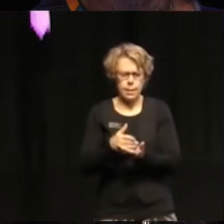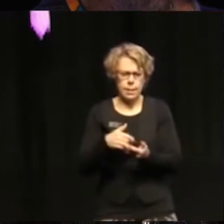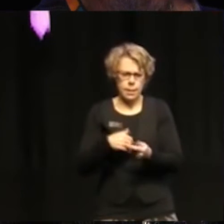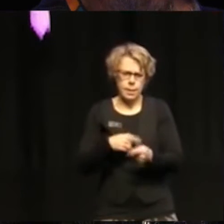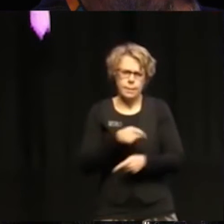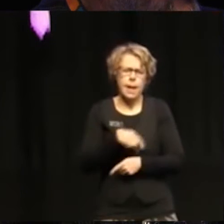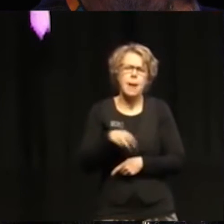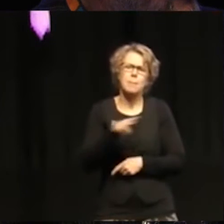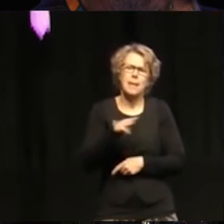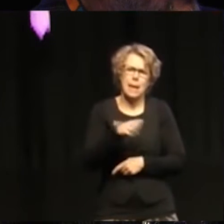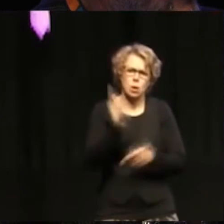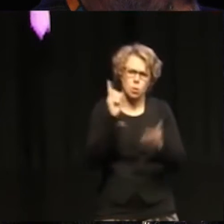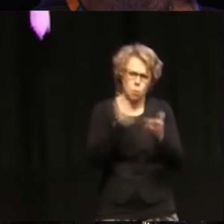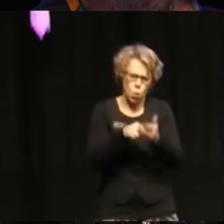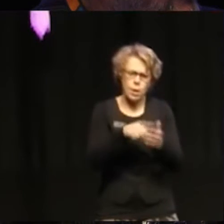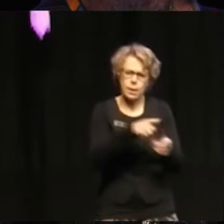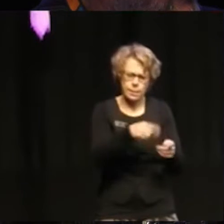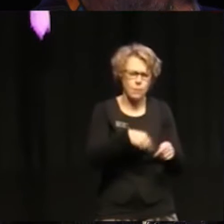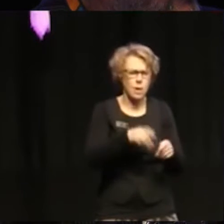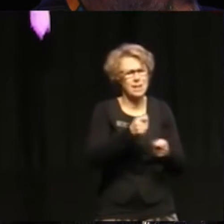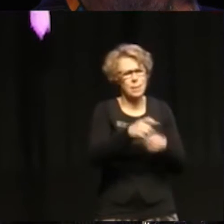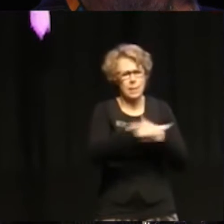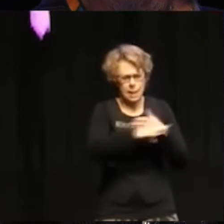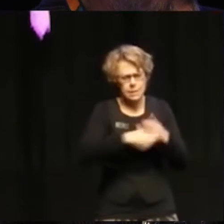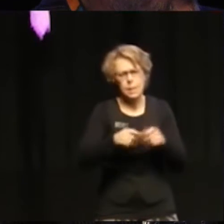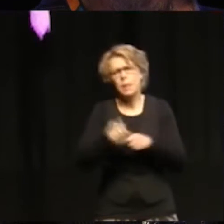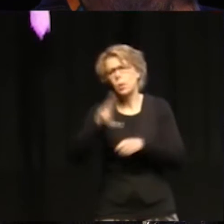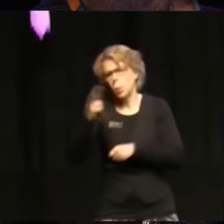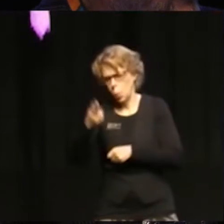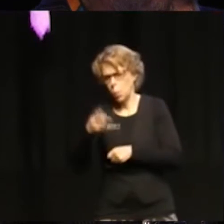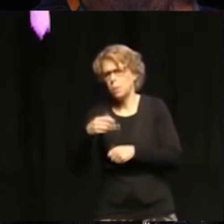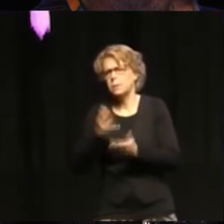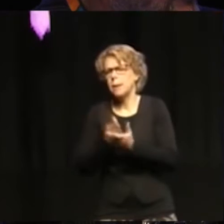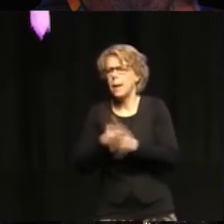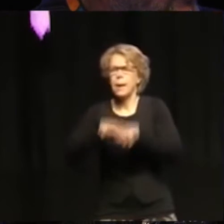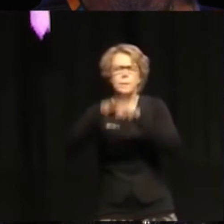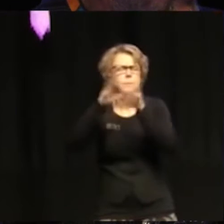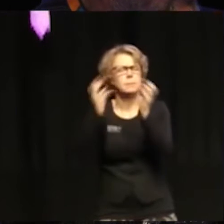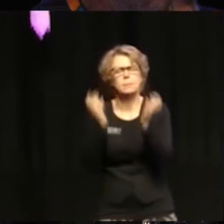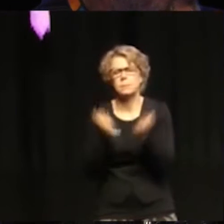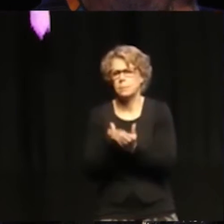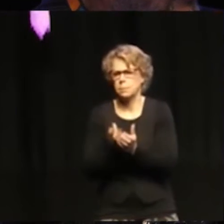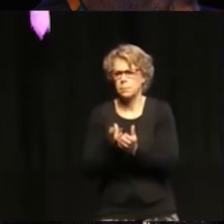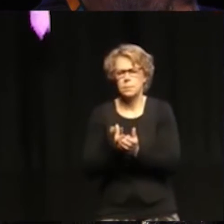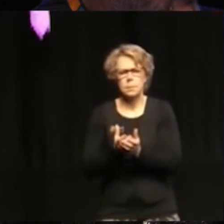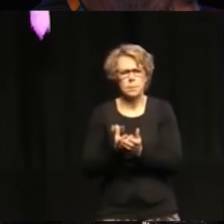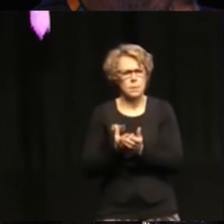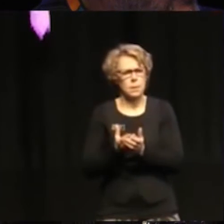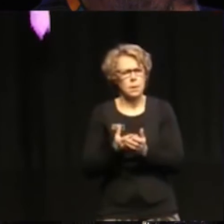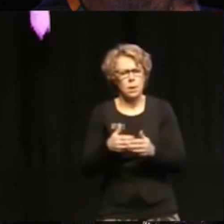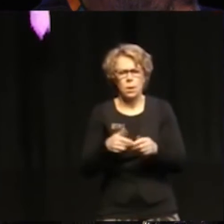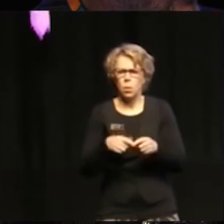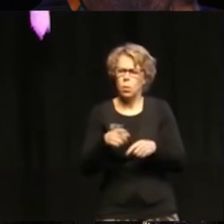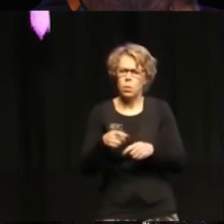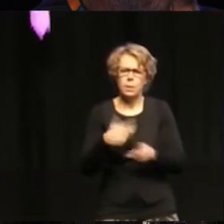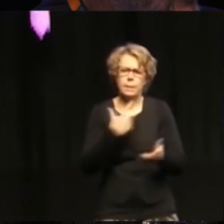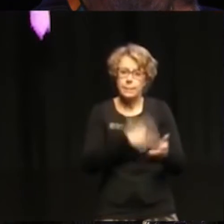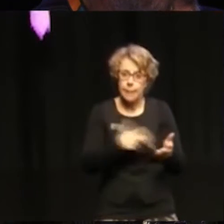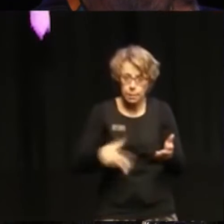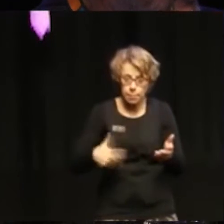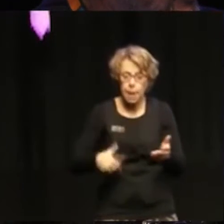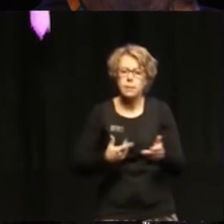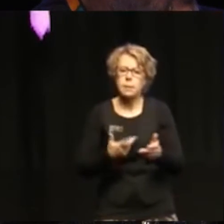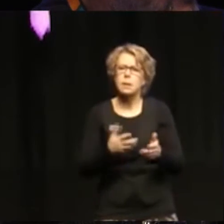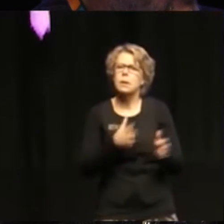SDGs, they are applicable to all countries across the globe. And I think especially countries like Denmark, for example, are